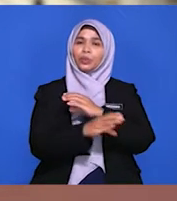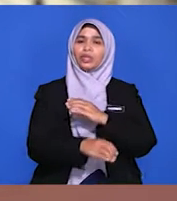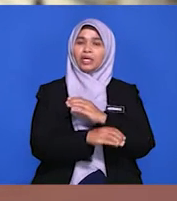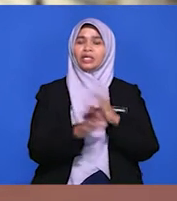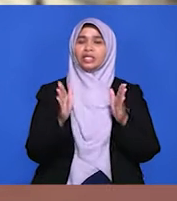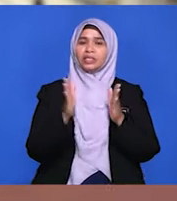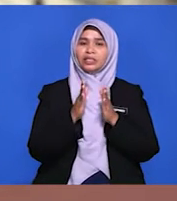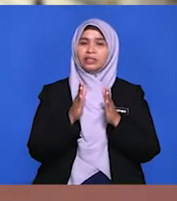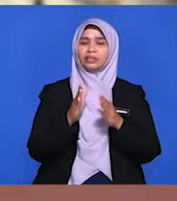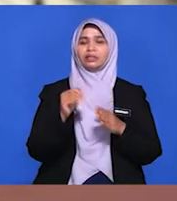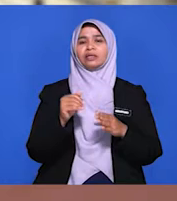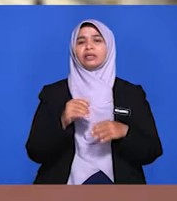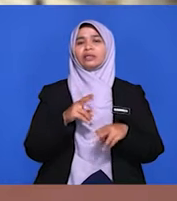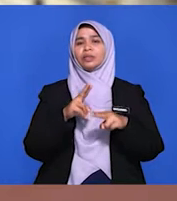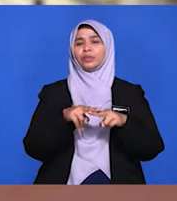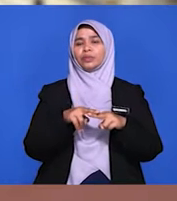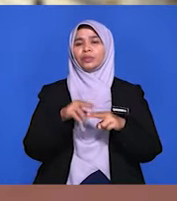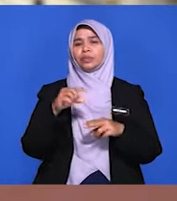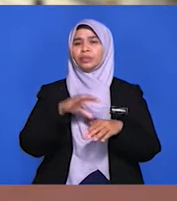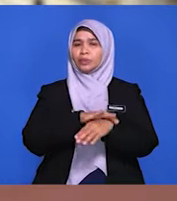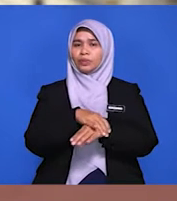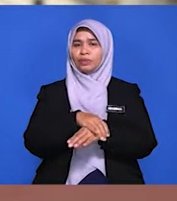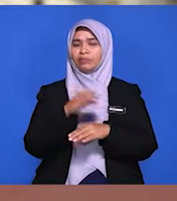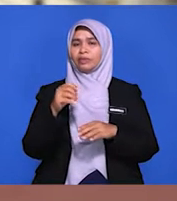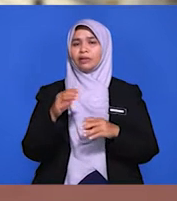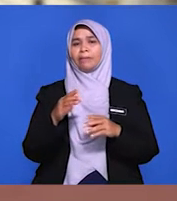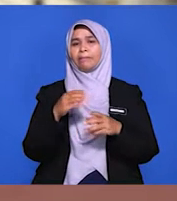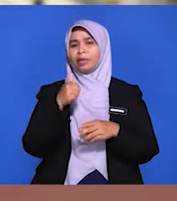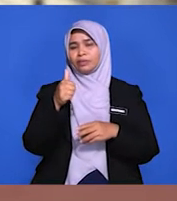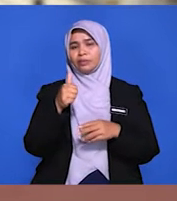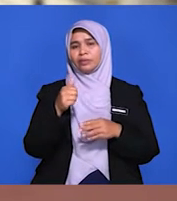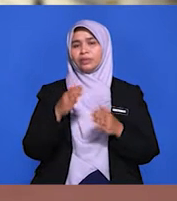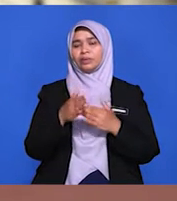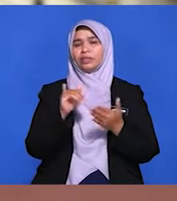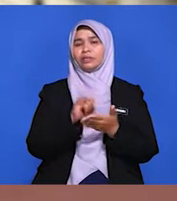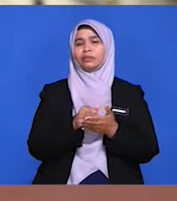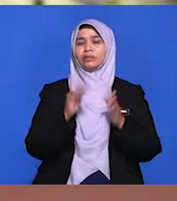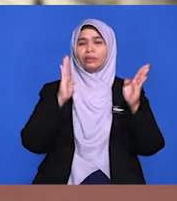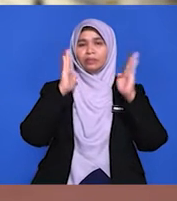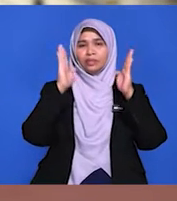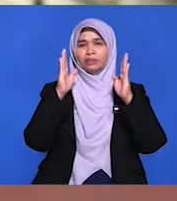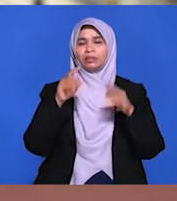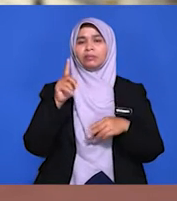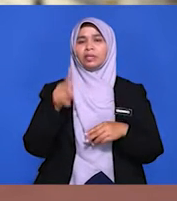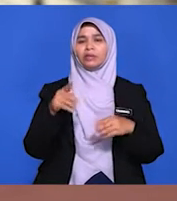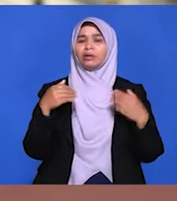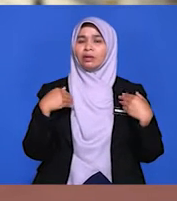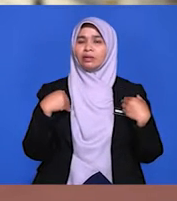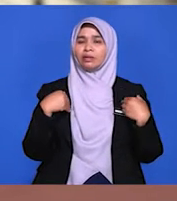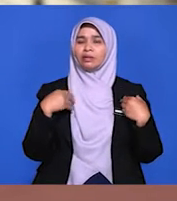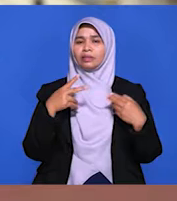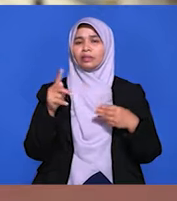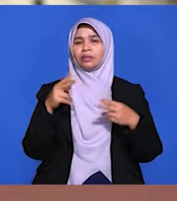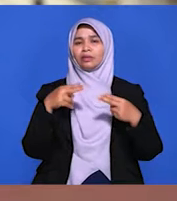berada dalam kedudukan geografi yang strategik. Oleh itu, Malaysia perlu mengadakan hubungan